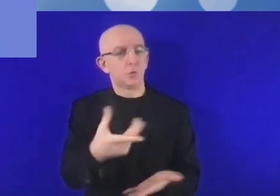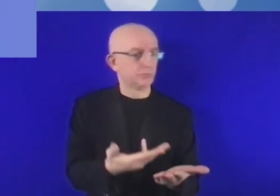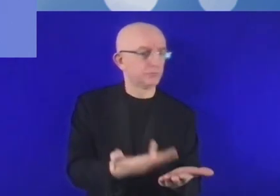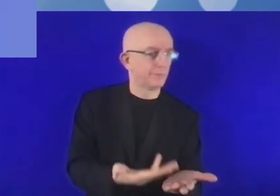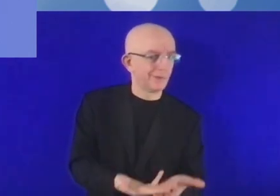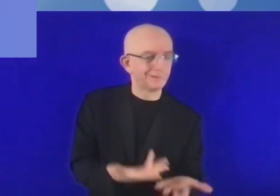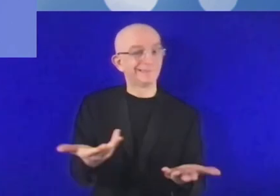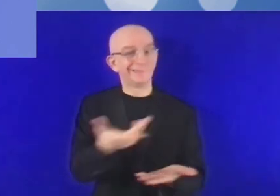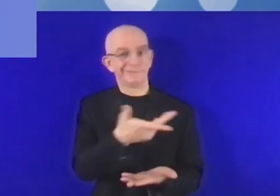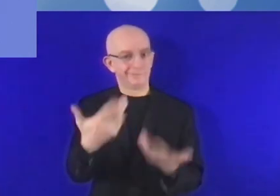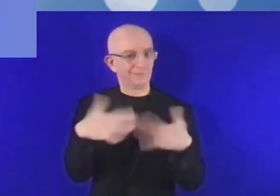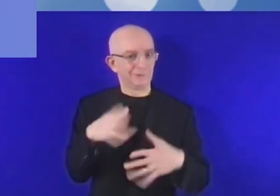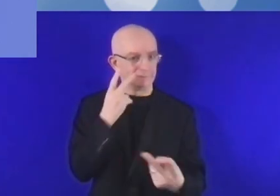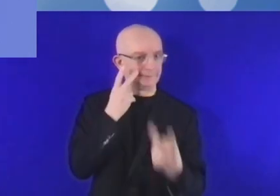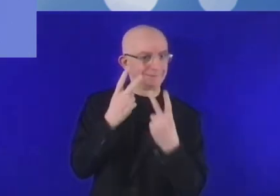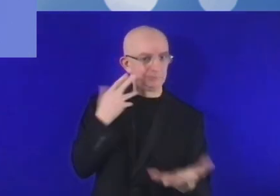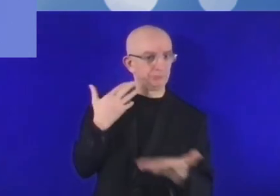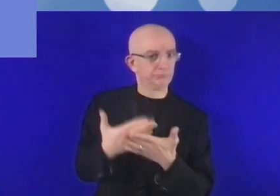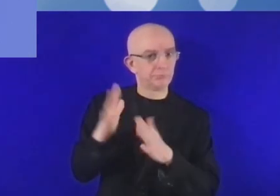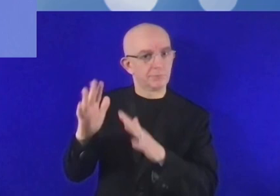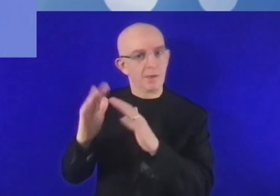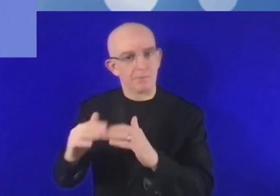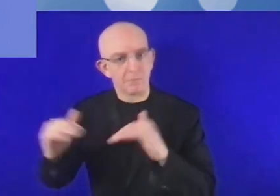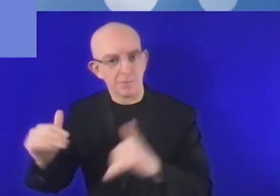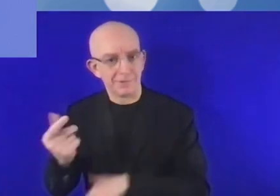des ventures capitales, des co-investissements,